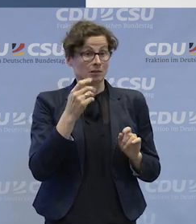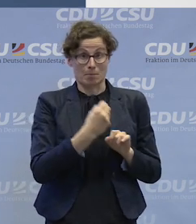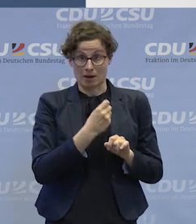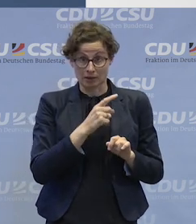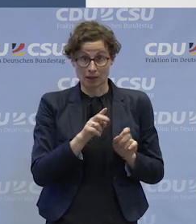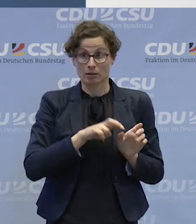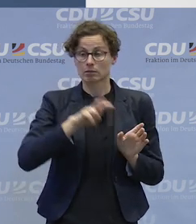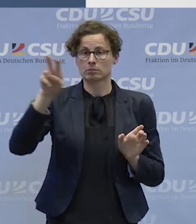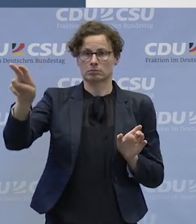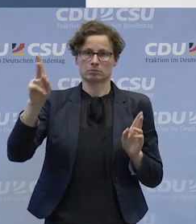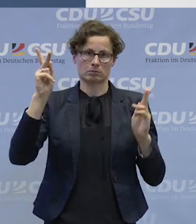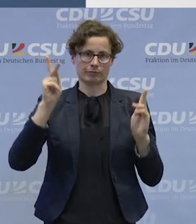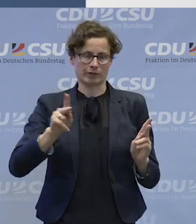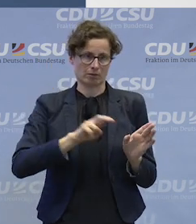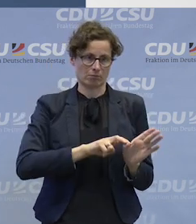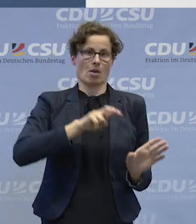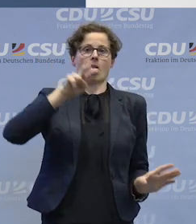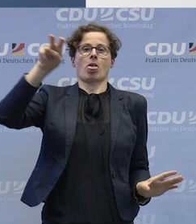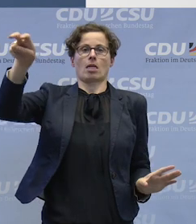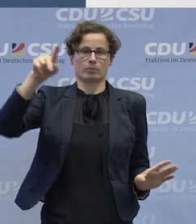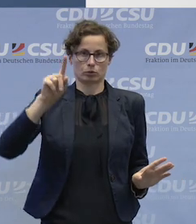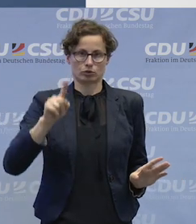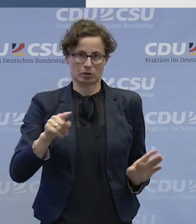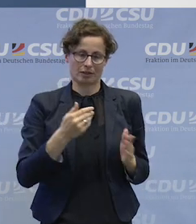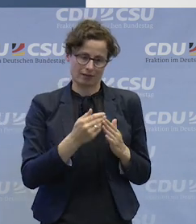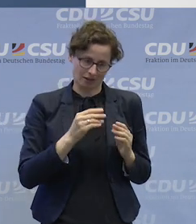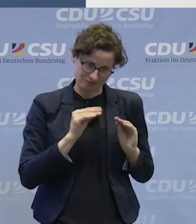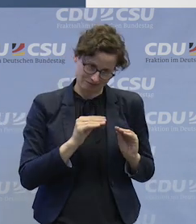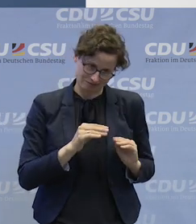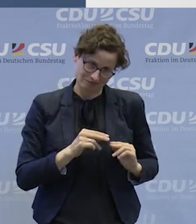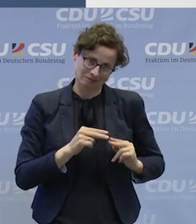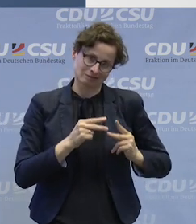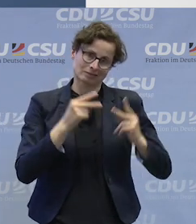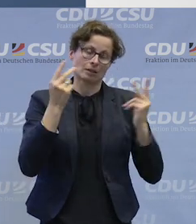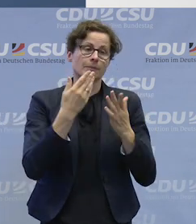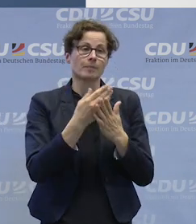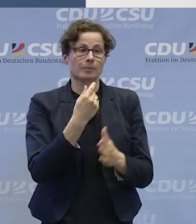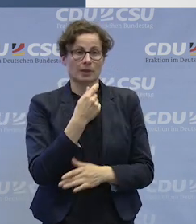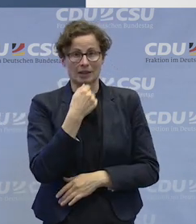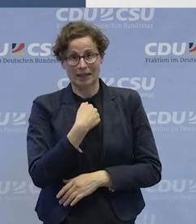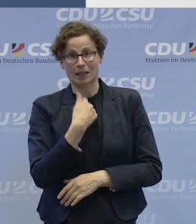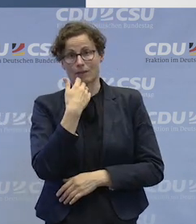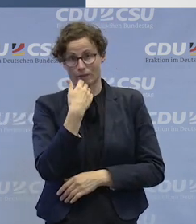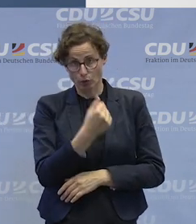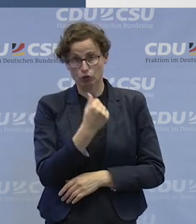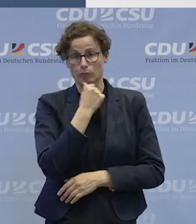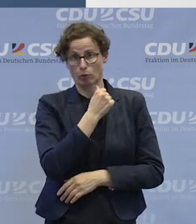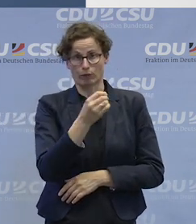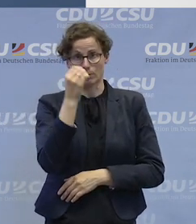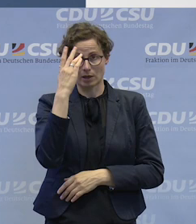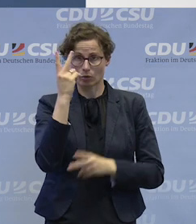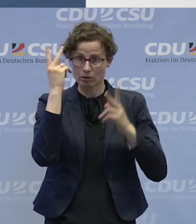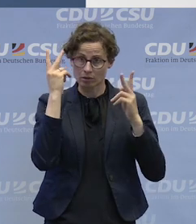Barriere überhaupt überzugehen. Und ich würde mir von Herzen wünschen, dass der beruflichen Bildung auch noch mal ein bisschen ein